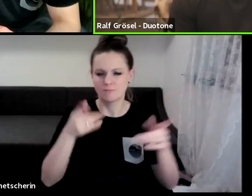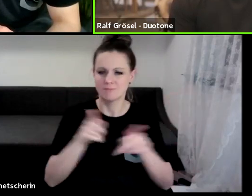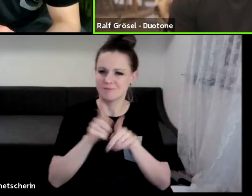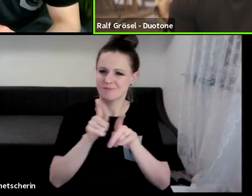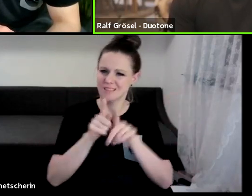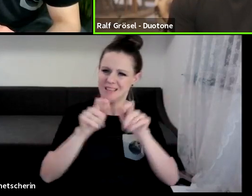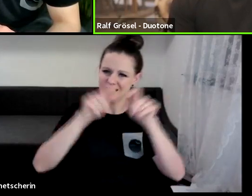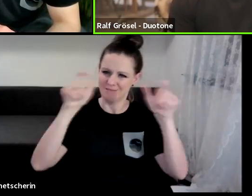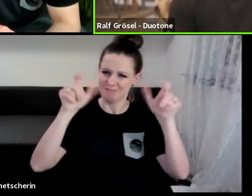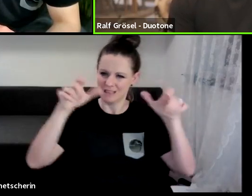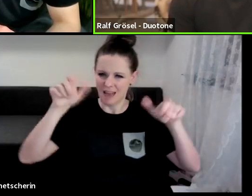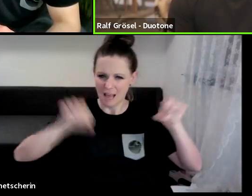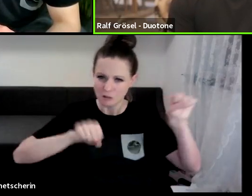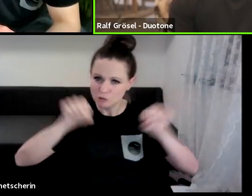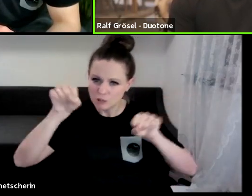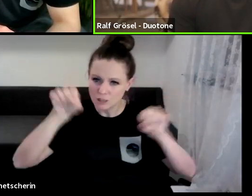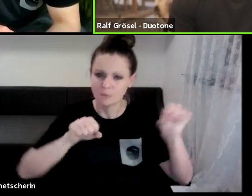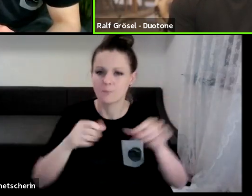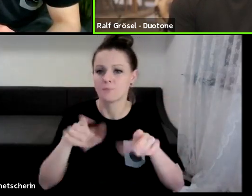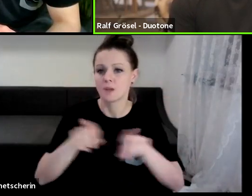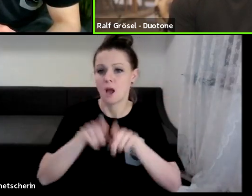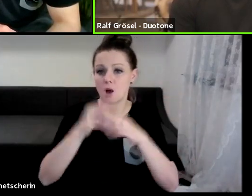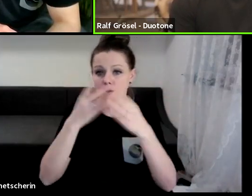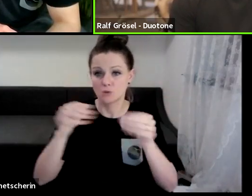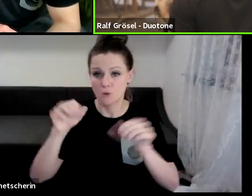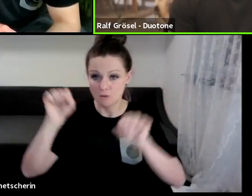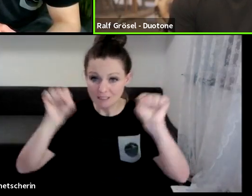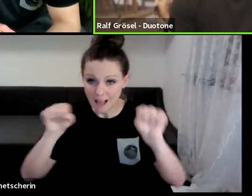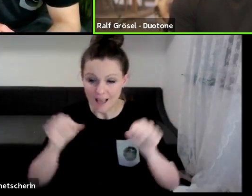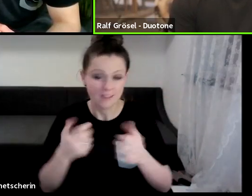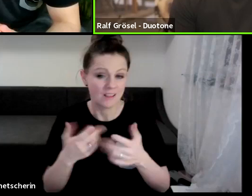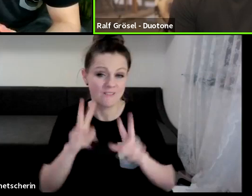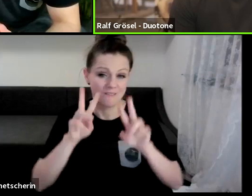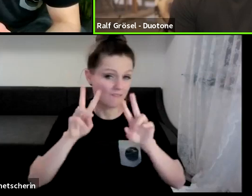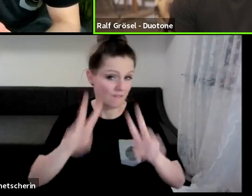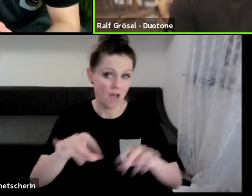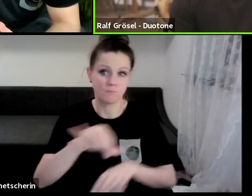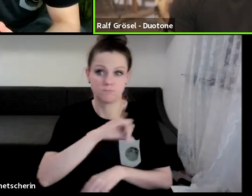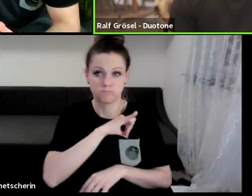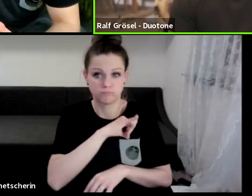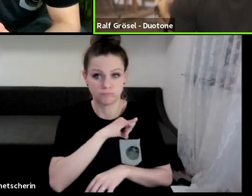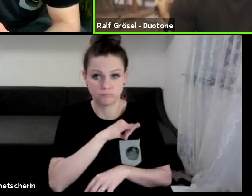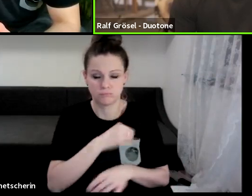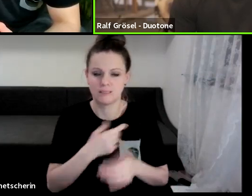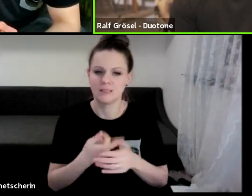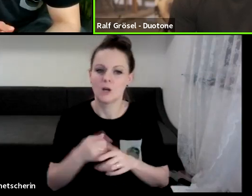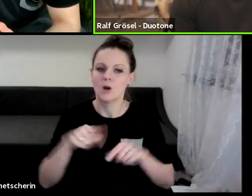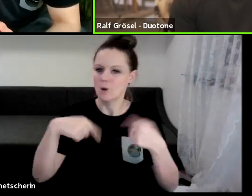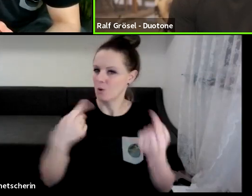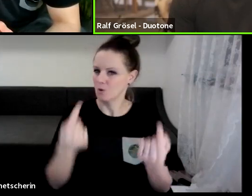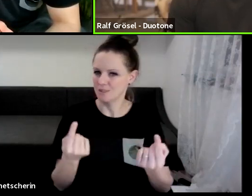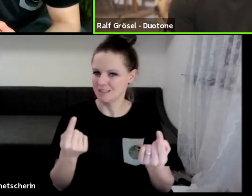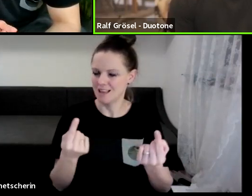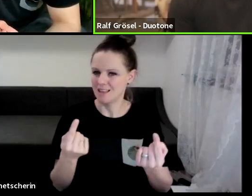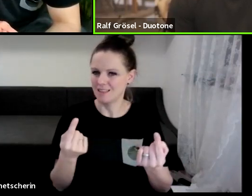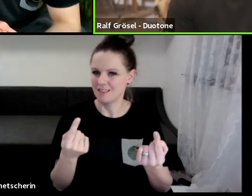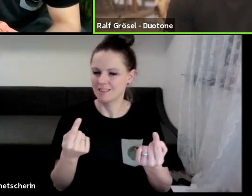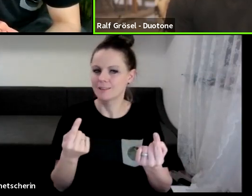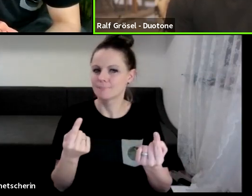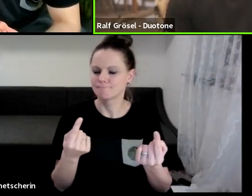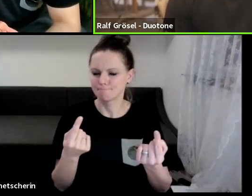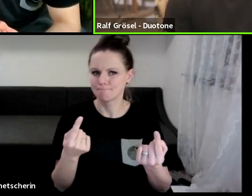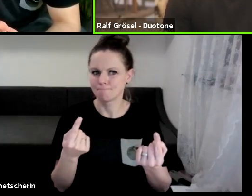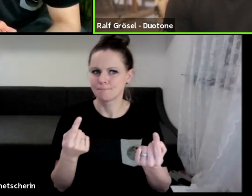Softkite. Wir haben alles Mögliche ausprobiert. Das war wahnsinnig interessant. Und letztendlich sind wir aber dann doch auf den Trichter gekommen, dass eben